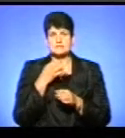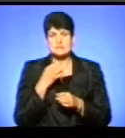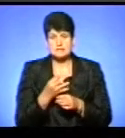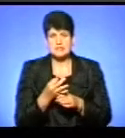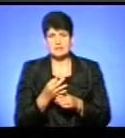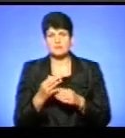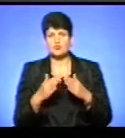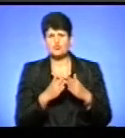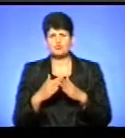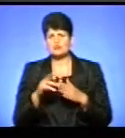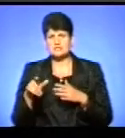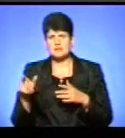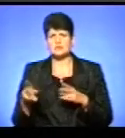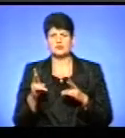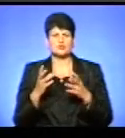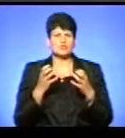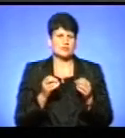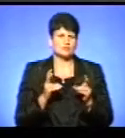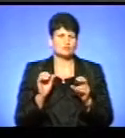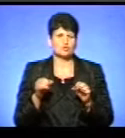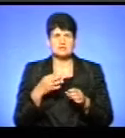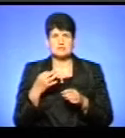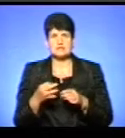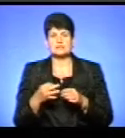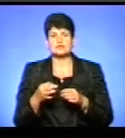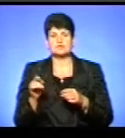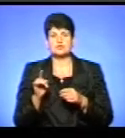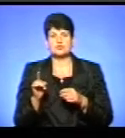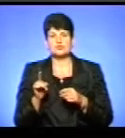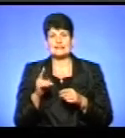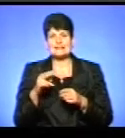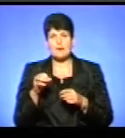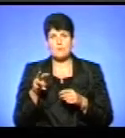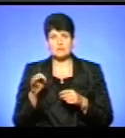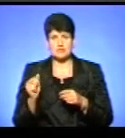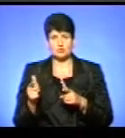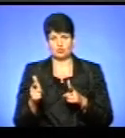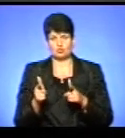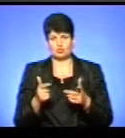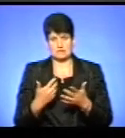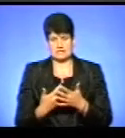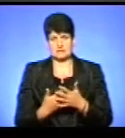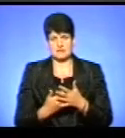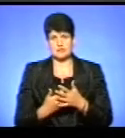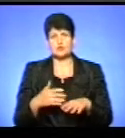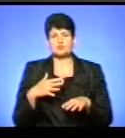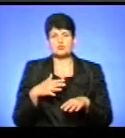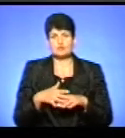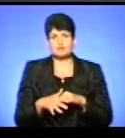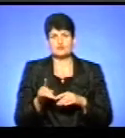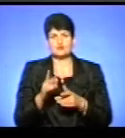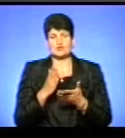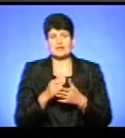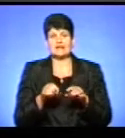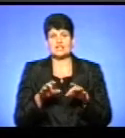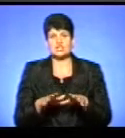або ще хтось, або може просто там засобів масової інформації знати, що демонтаж готується, або, ну, тобто, зрозуміло, що є рішення виконавчого